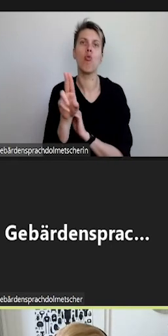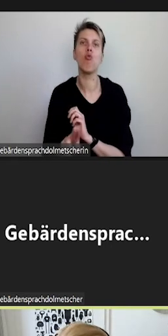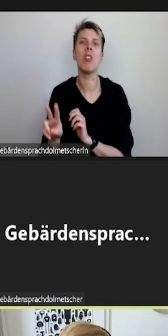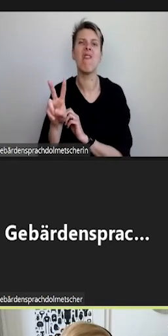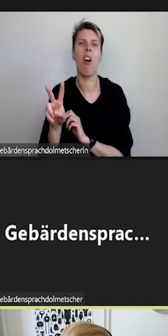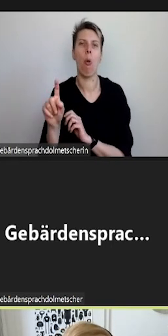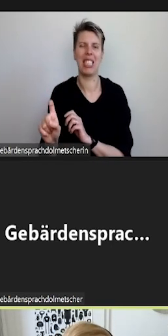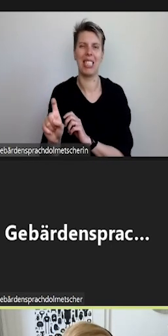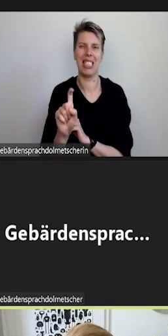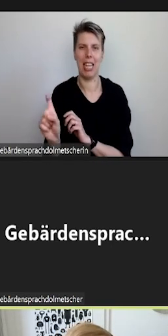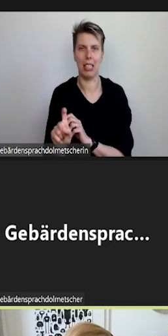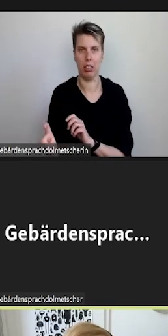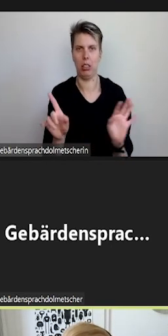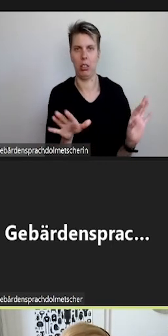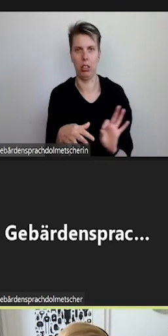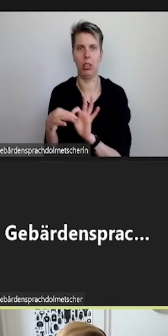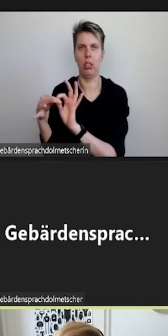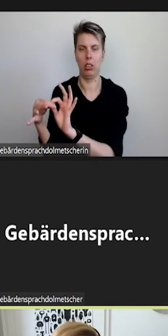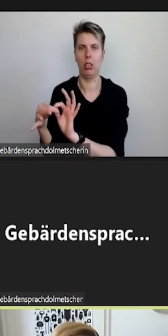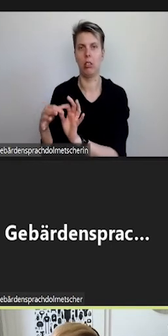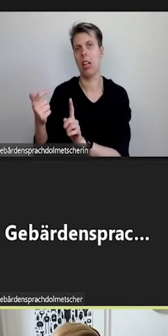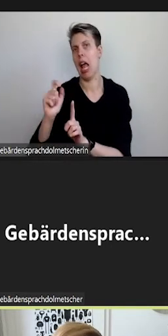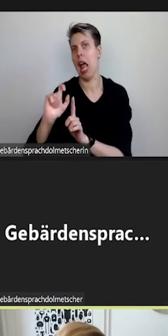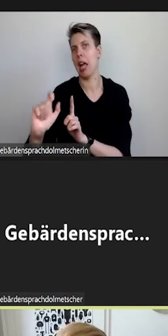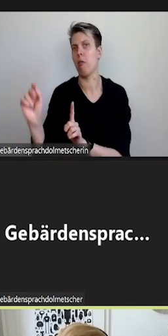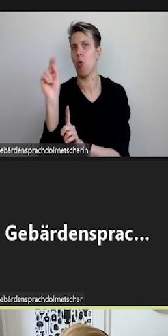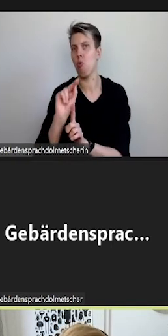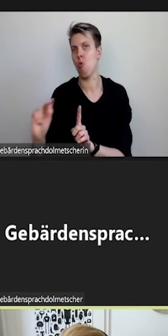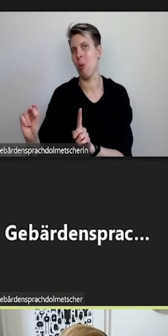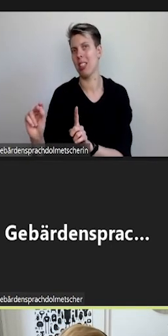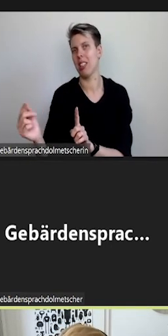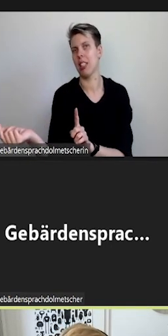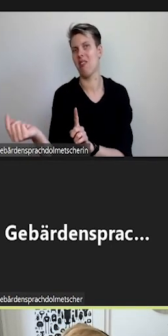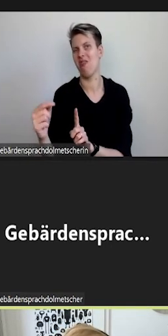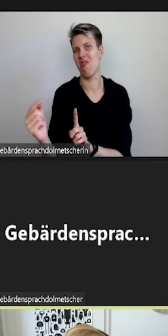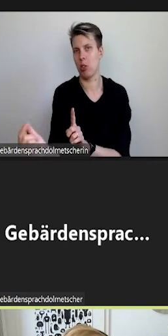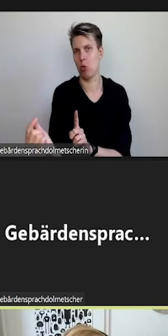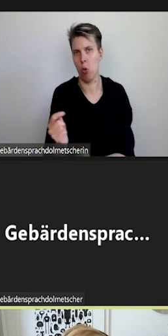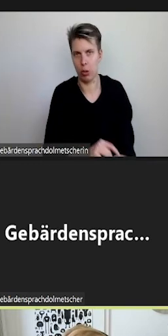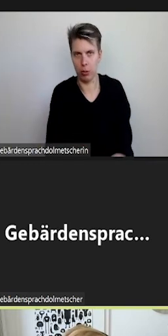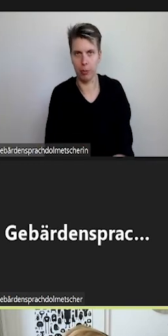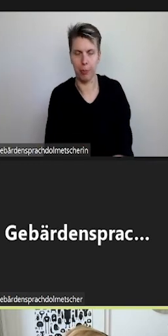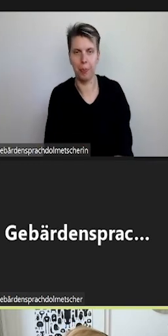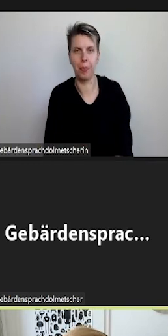Wochenübersicht über alle Veranstaltungen für den ausgewählten Raum darstellt.